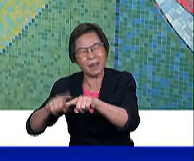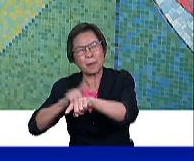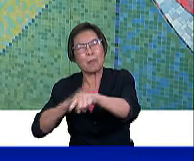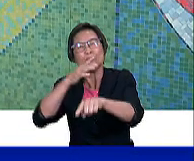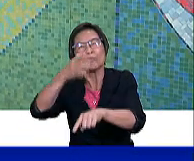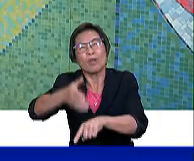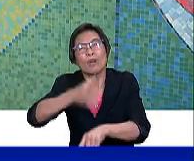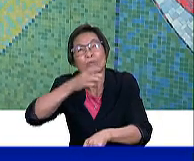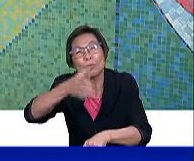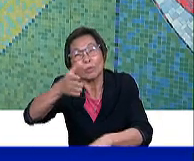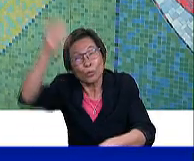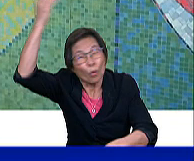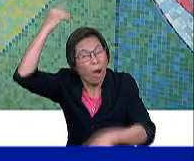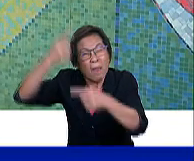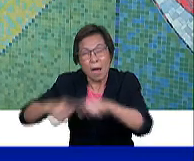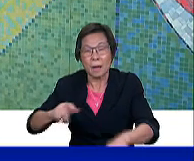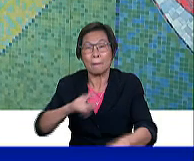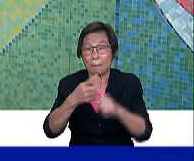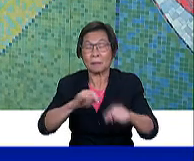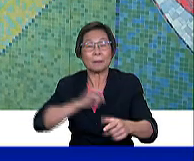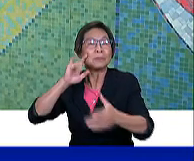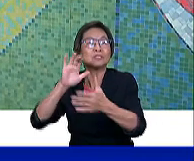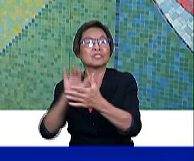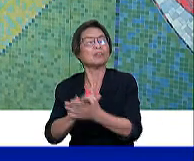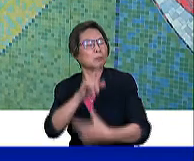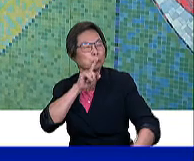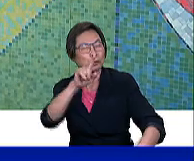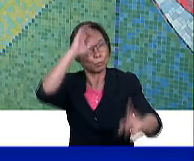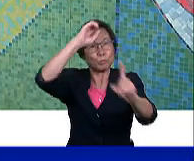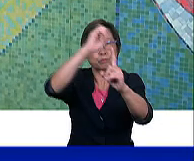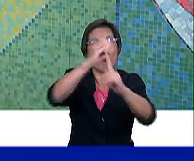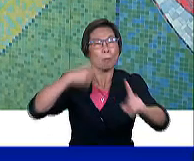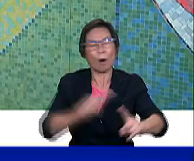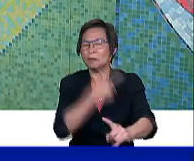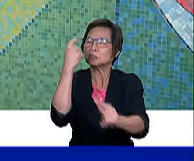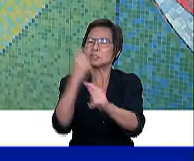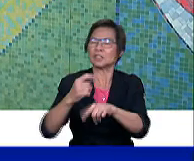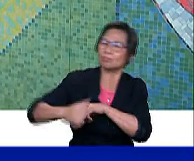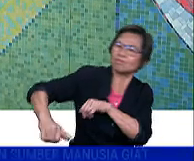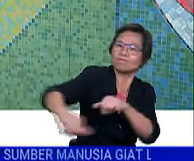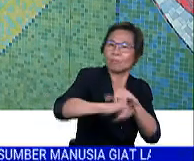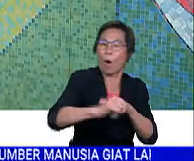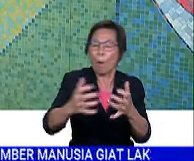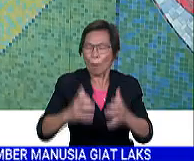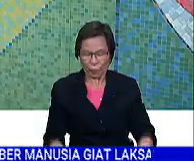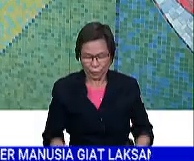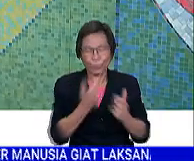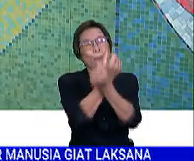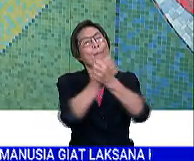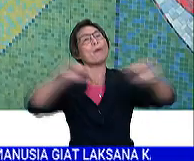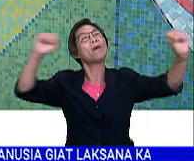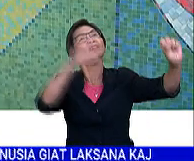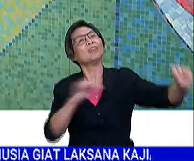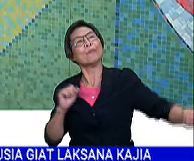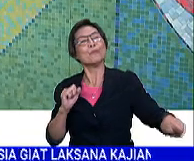ketika dahulu, namun saya yakin dan pasti tujuan dan matlamat kita tetap sama, iaitu ingin hidup bebas dan